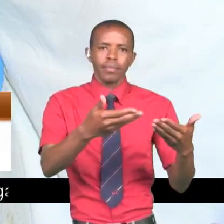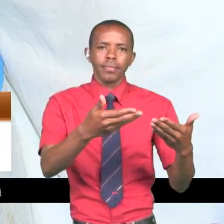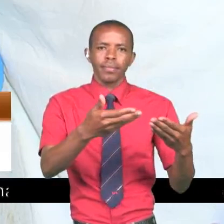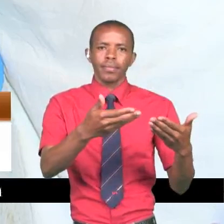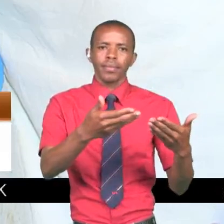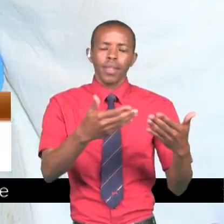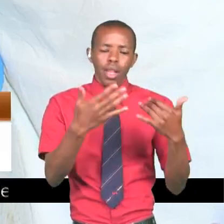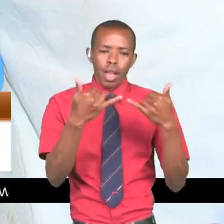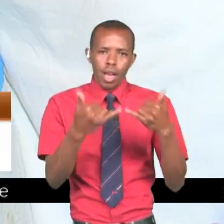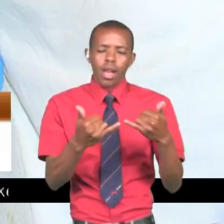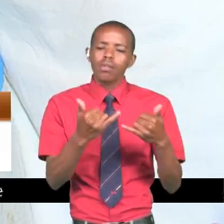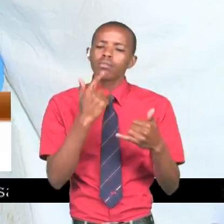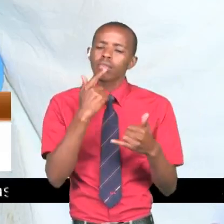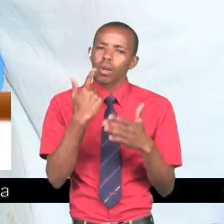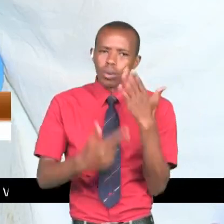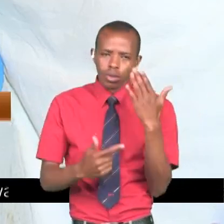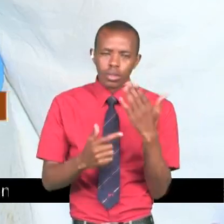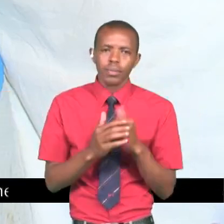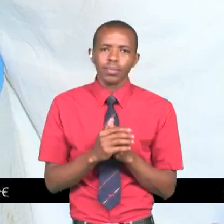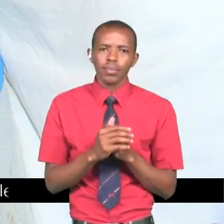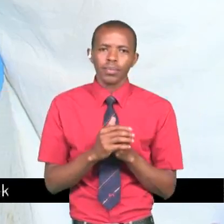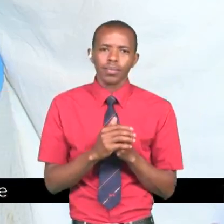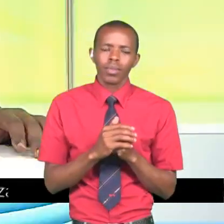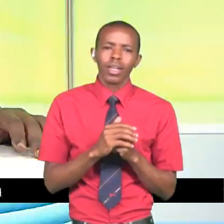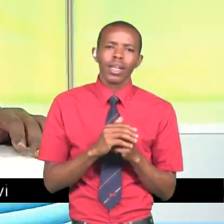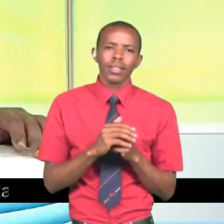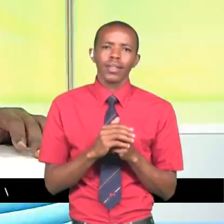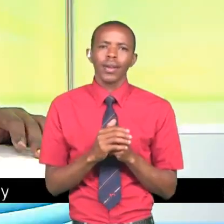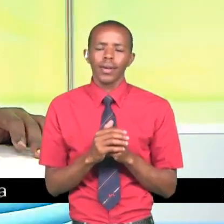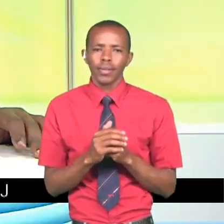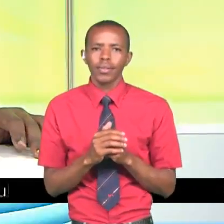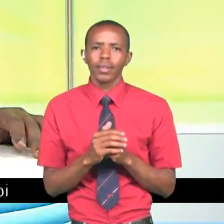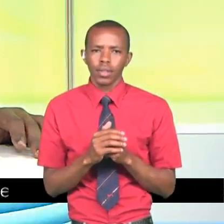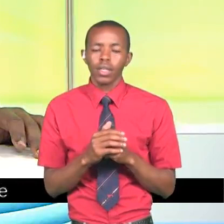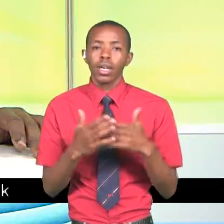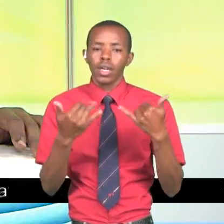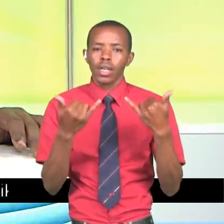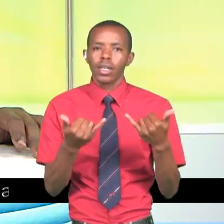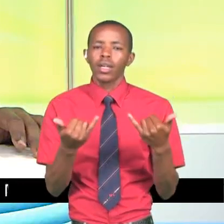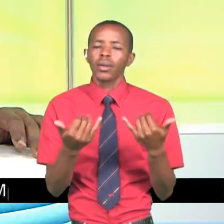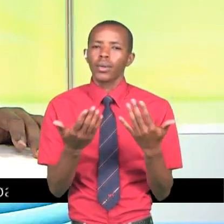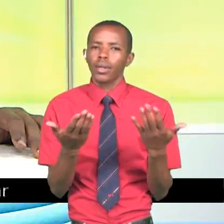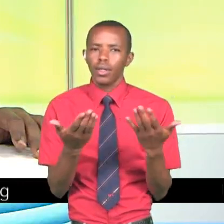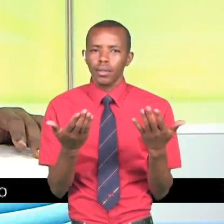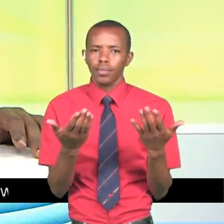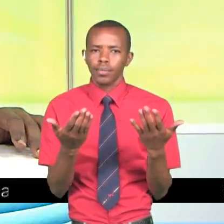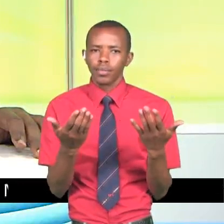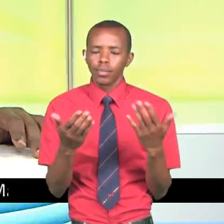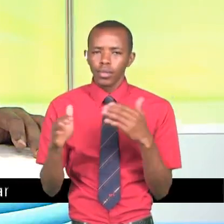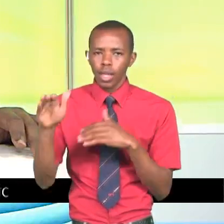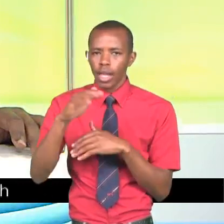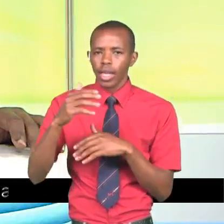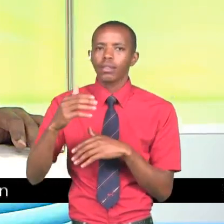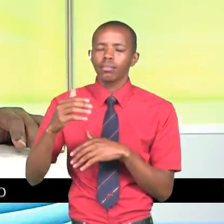Sasa kanzakuambiwa. Kujia siku. Tuzo maji sasa tupigia kurunzi. Karika eneo la